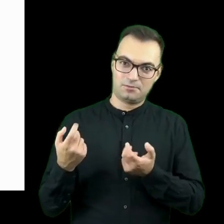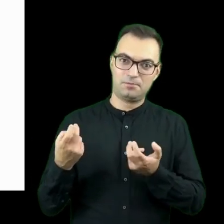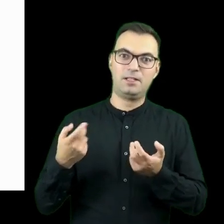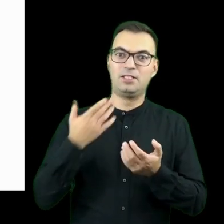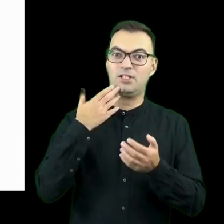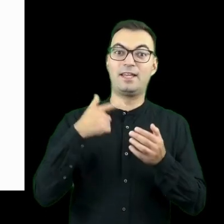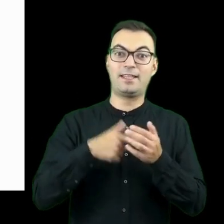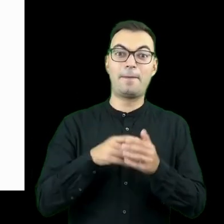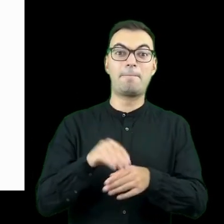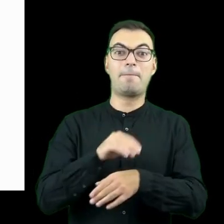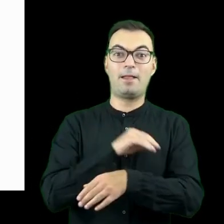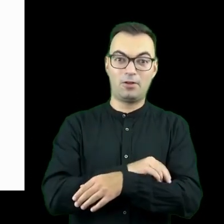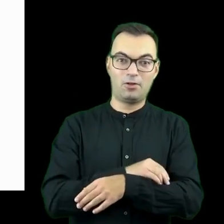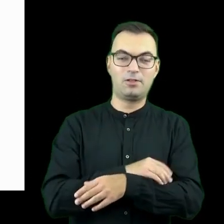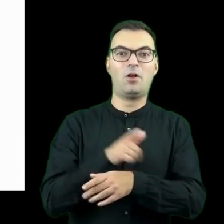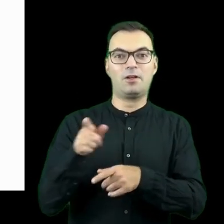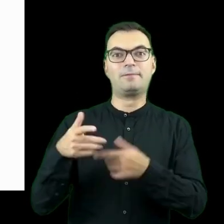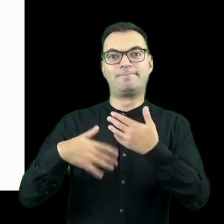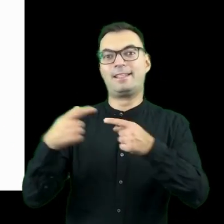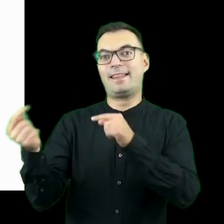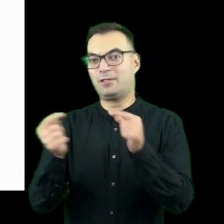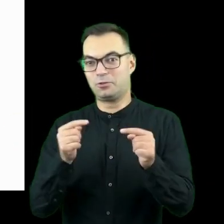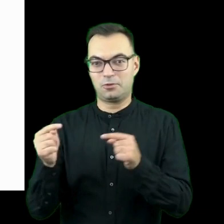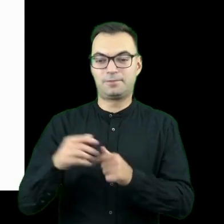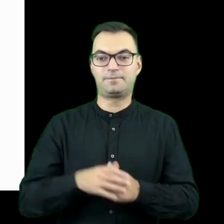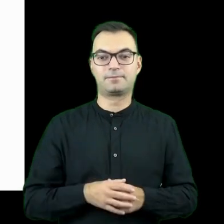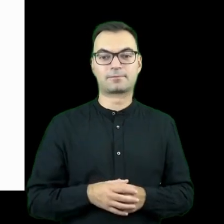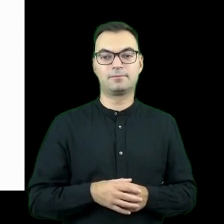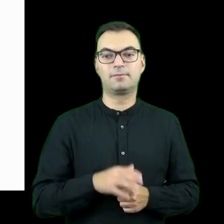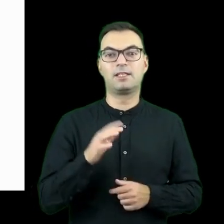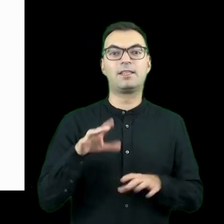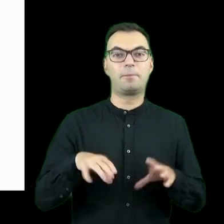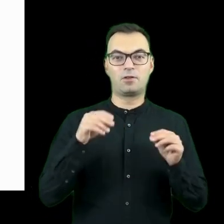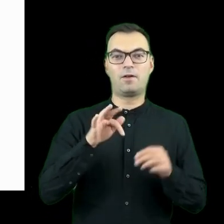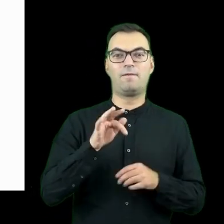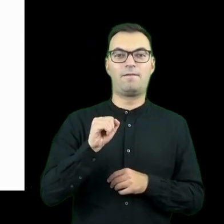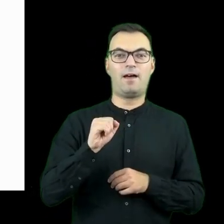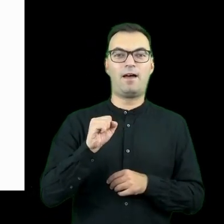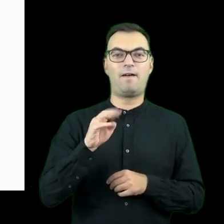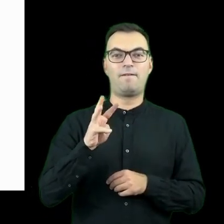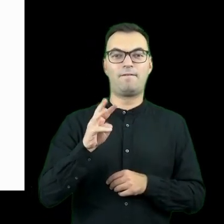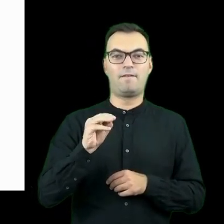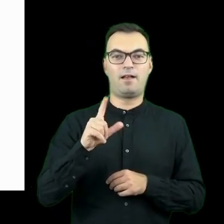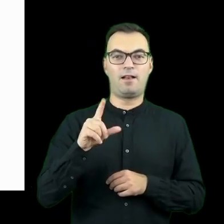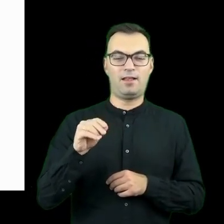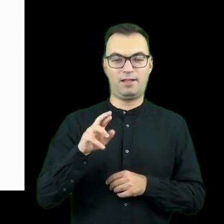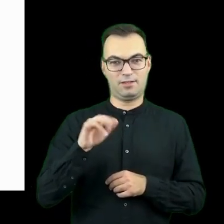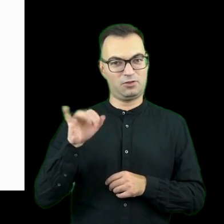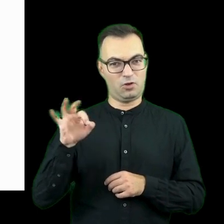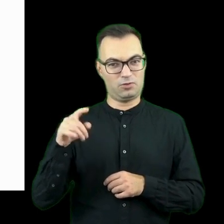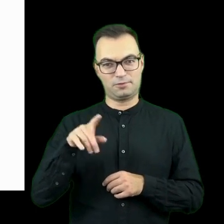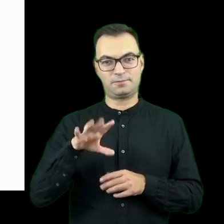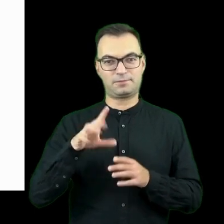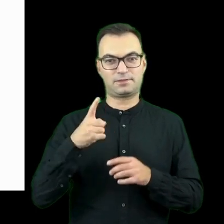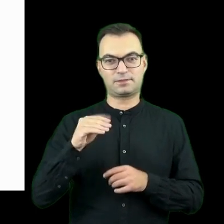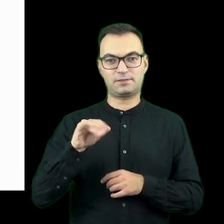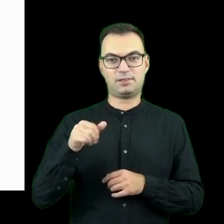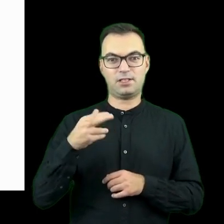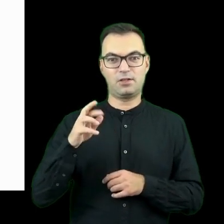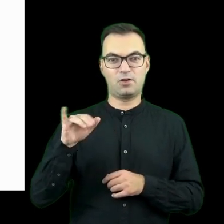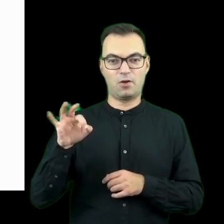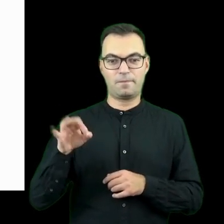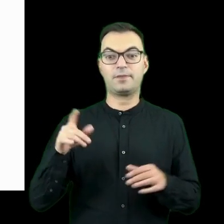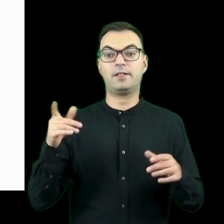metodę przedstawienia wydarzenia, które zaczął realizować w fawelach w Rio de Janeiro. W tym przedstawieniu